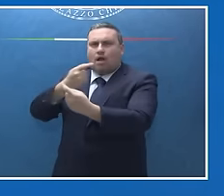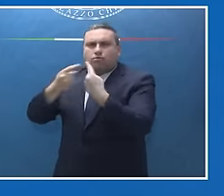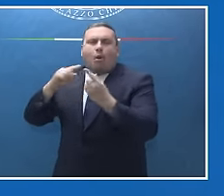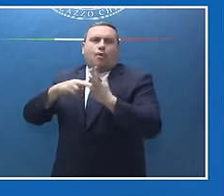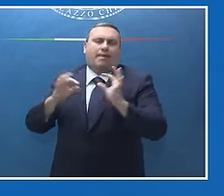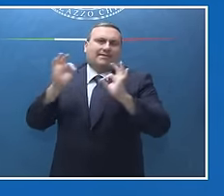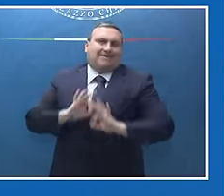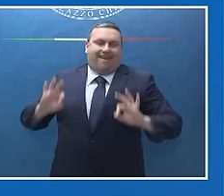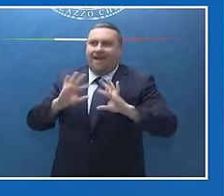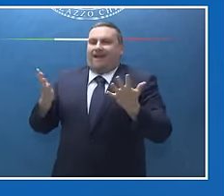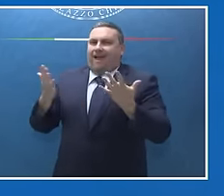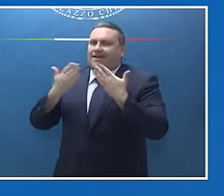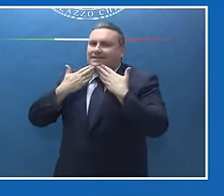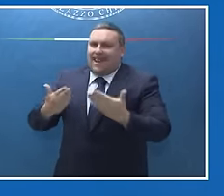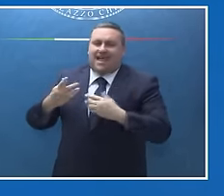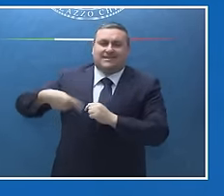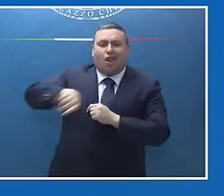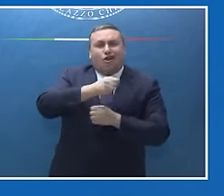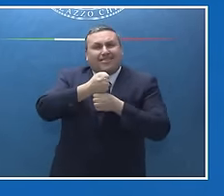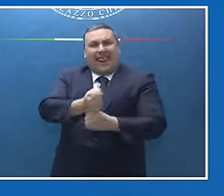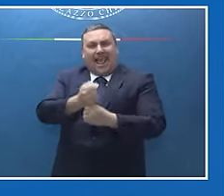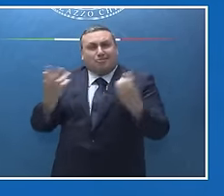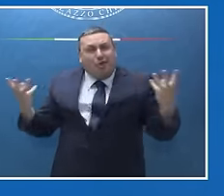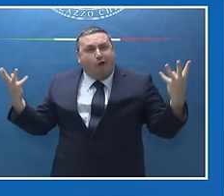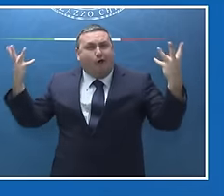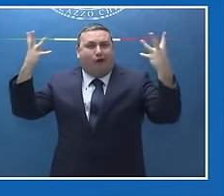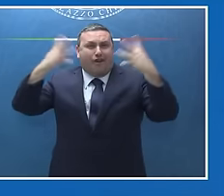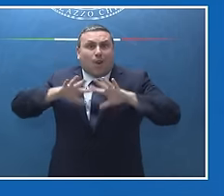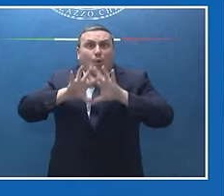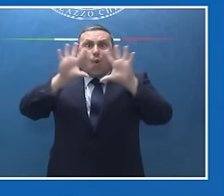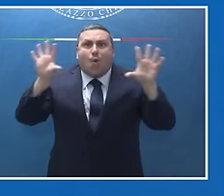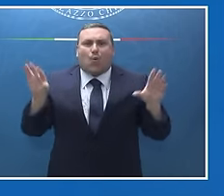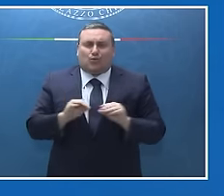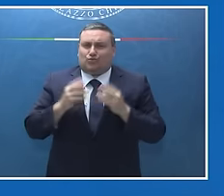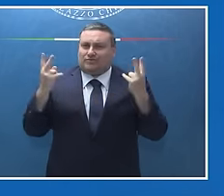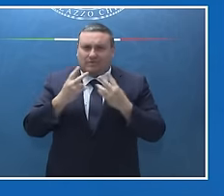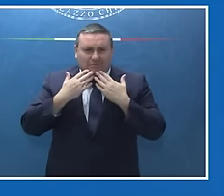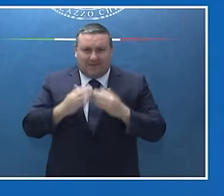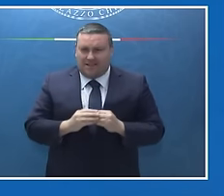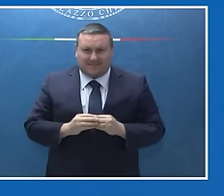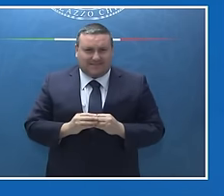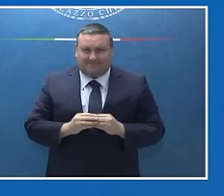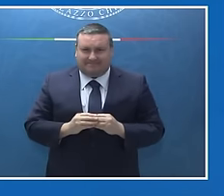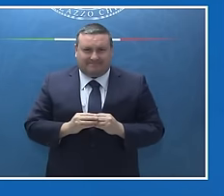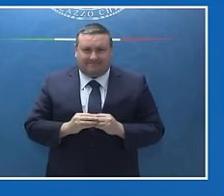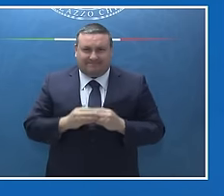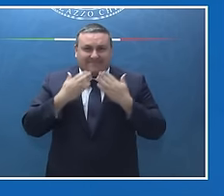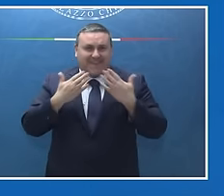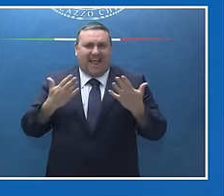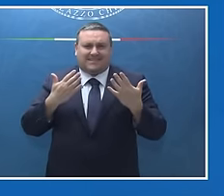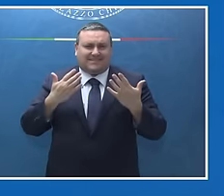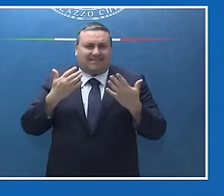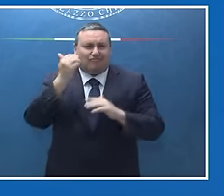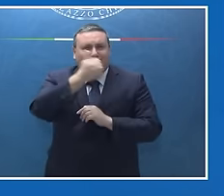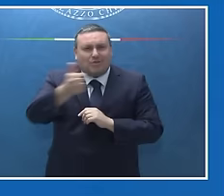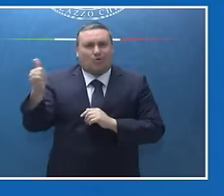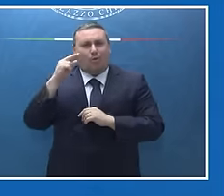quindi vanno ringraziati tutti coloro che si sono occupati in generale dell'organizzazione di questo evento sotto tutti